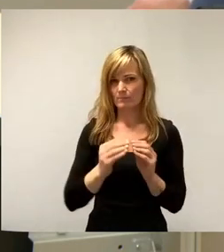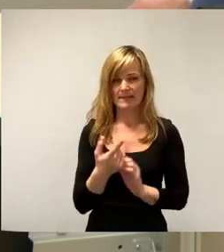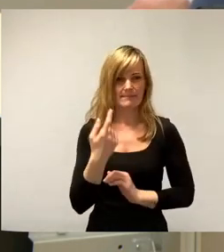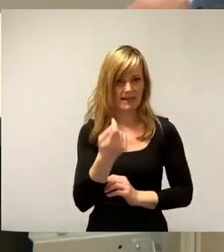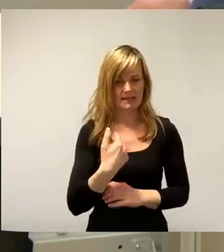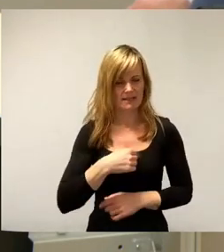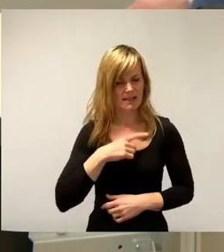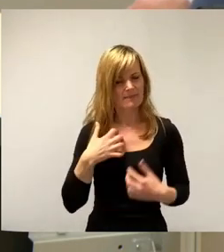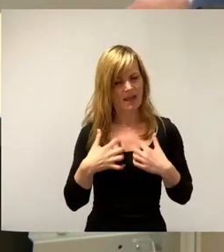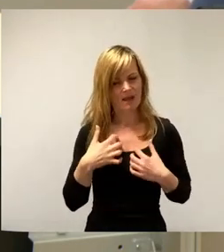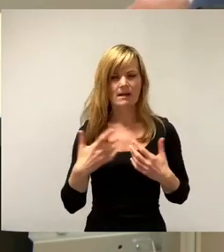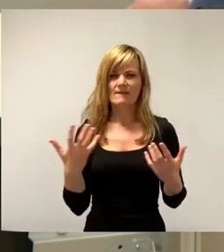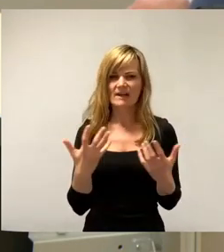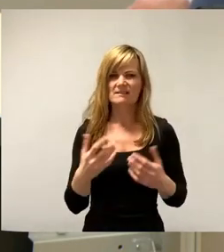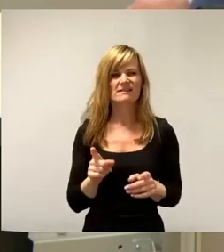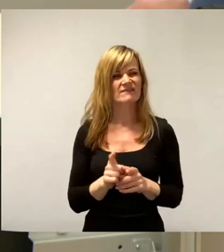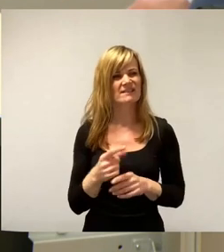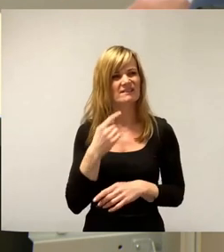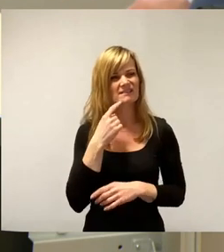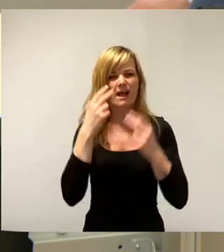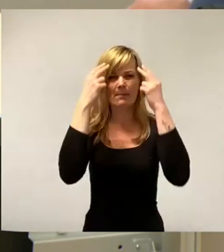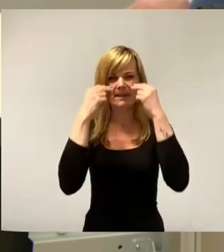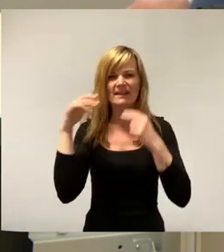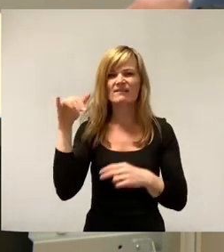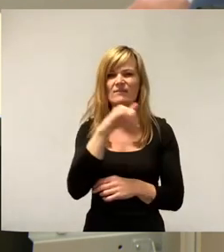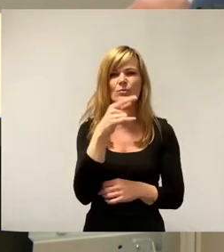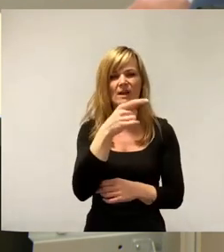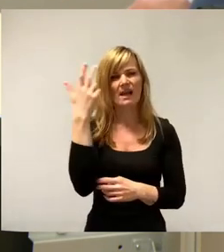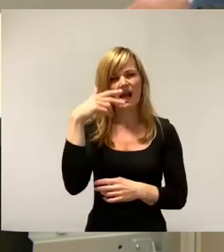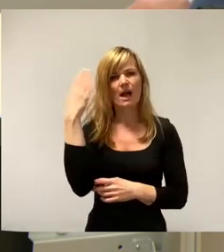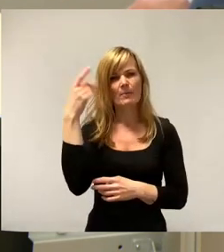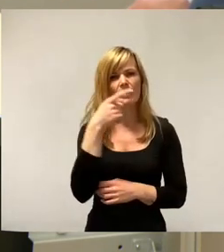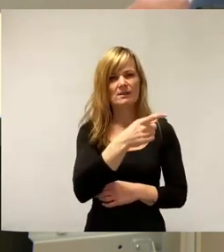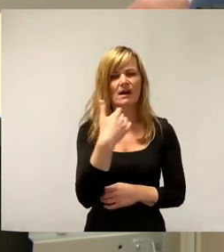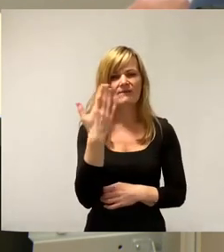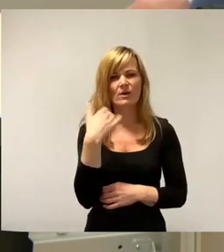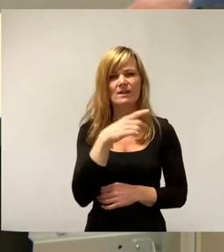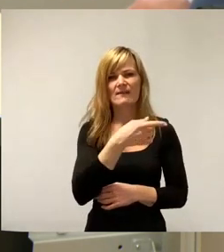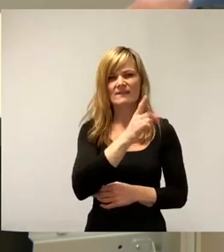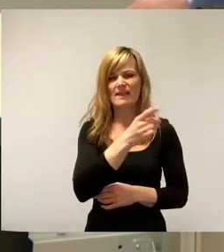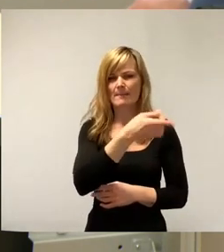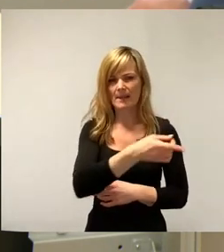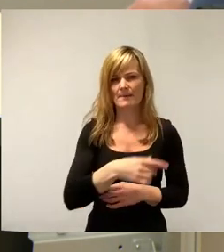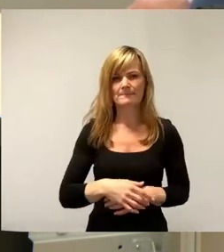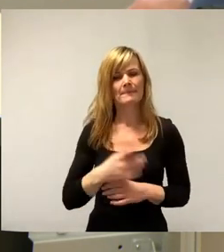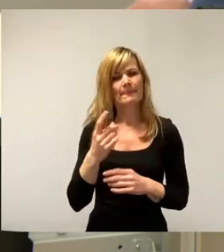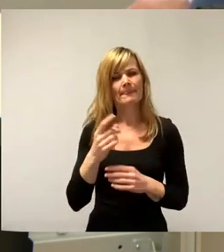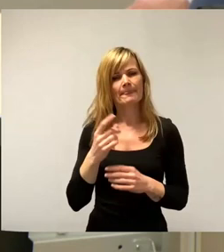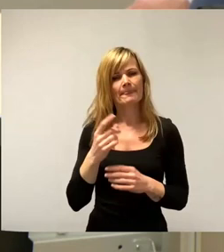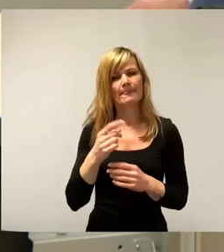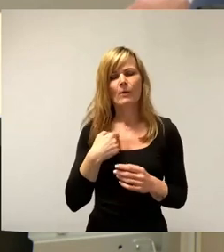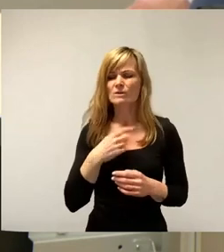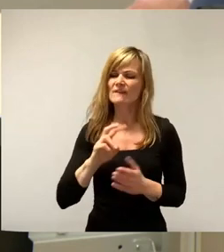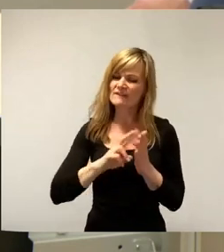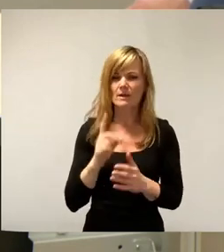wirklich der Blindflug von Herrn Blöthner von der FDP. Und zum wiederholten Mal wird immer